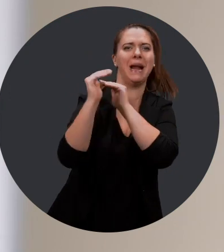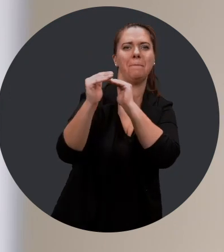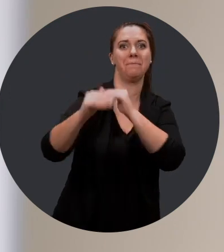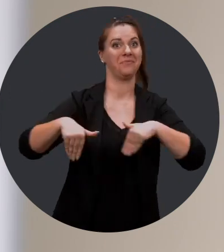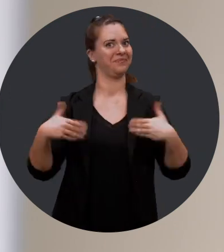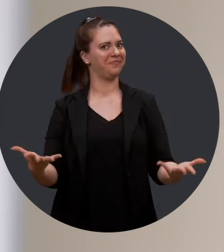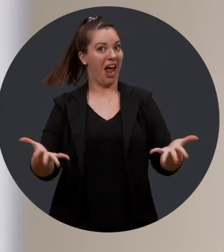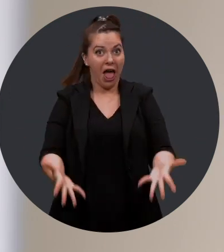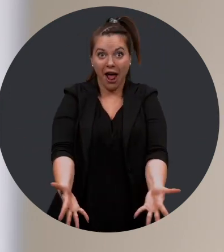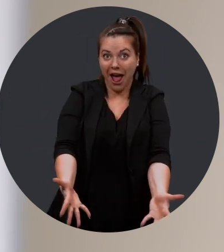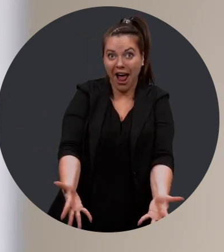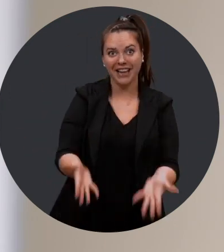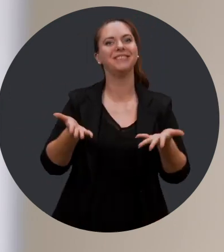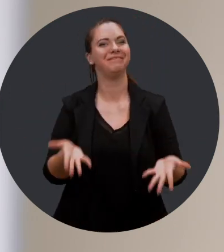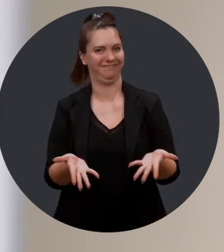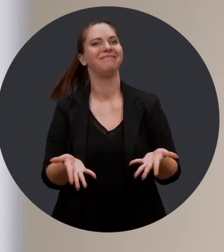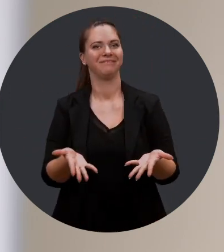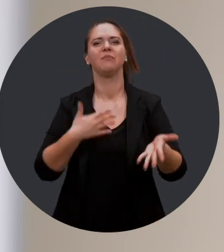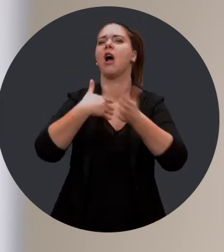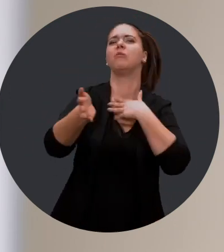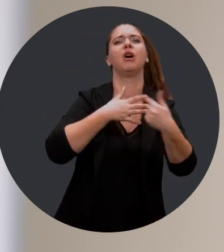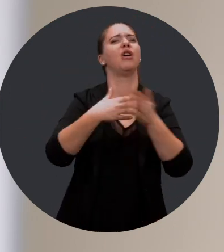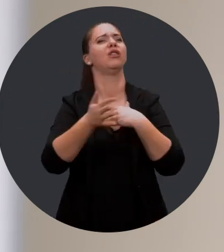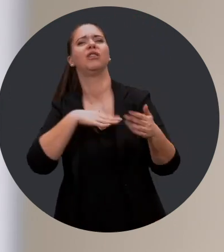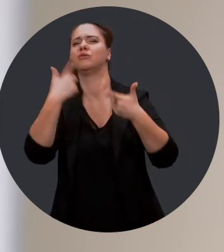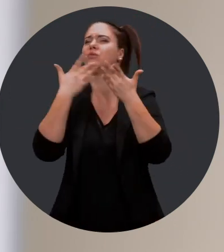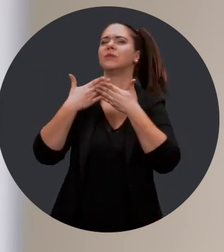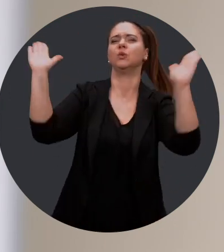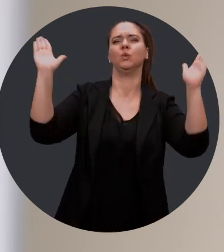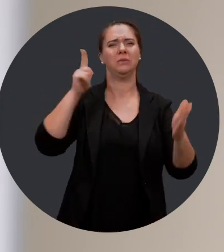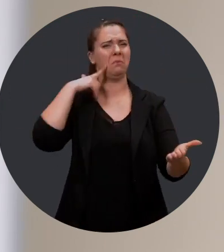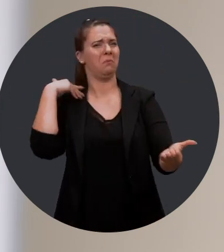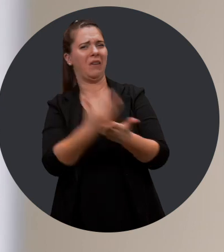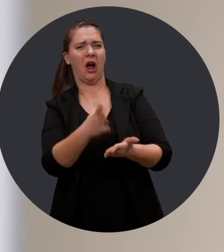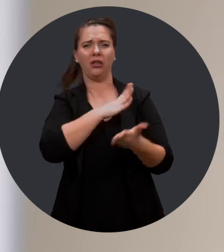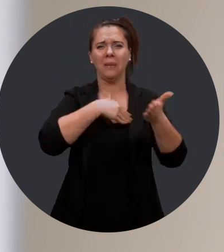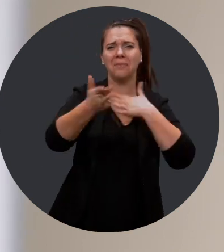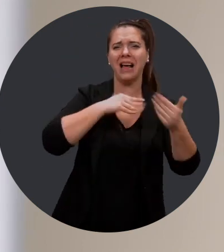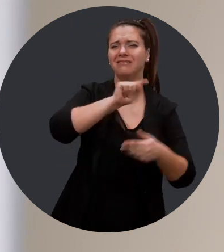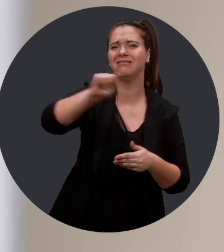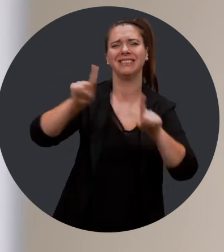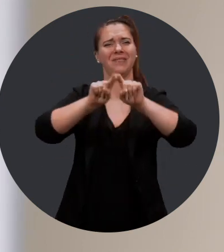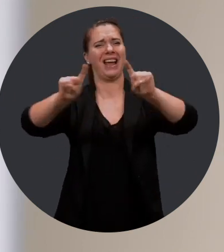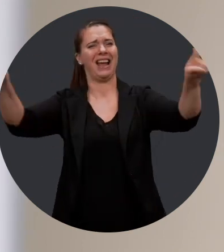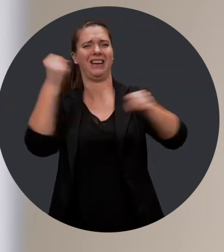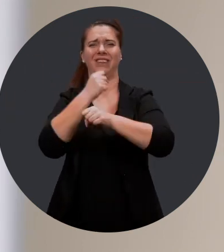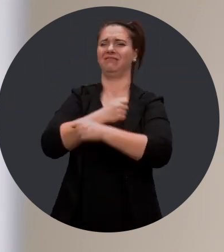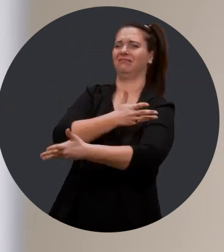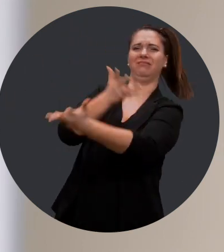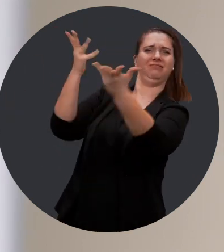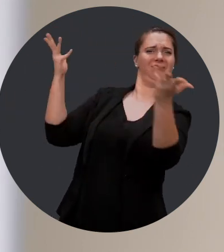Dans le contexte actuel, il importe plus que jamais de faire preuve d'ouverture et de laisser place à la diversité en emploi.